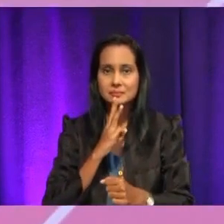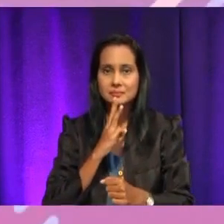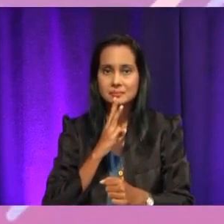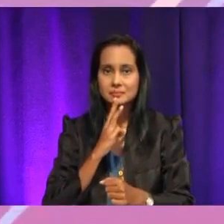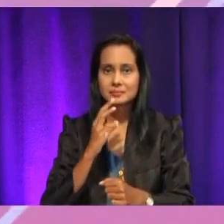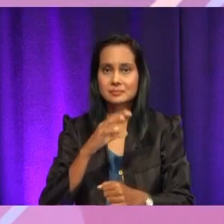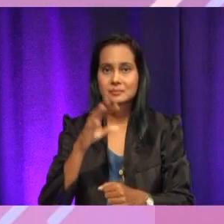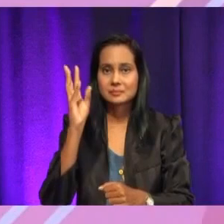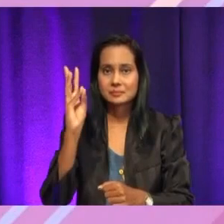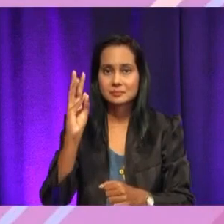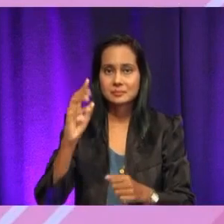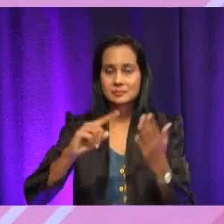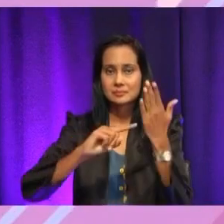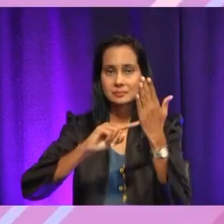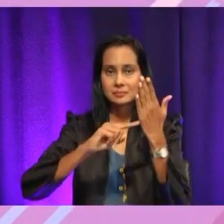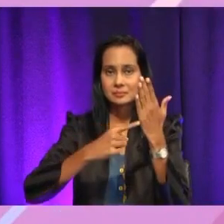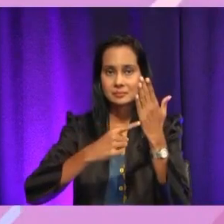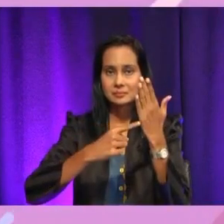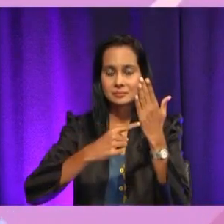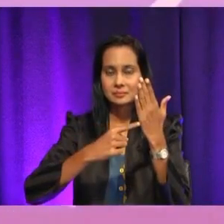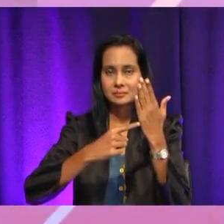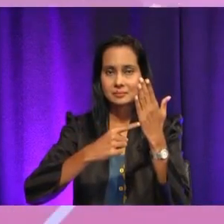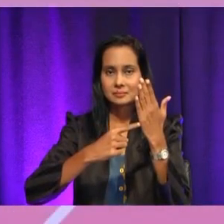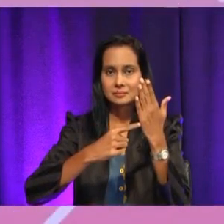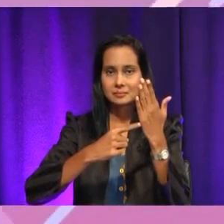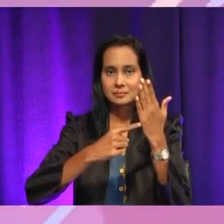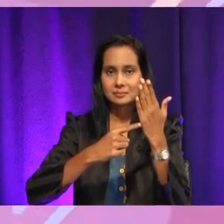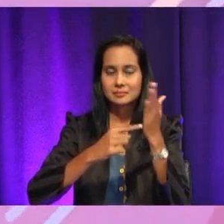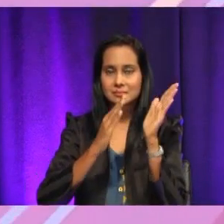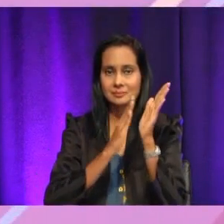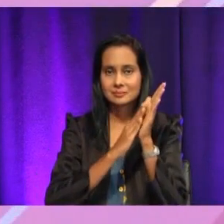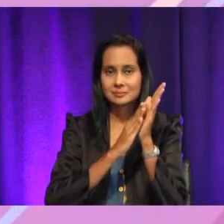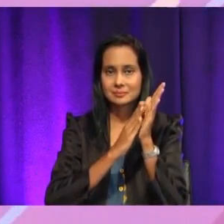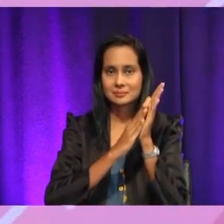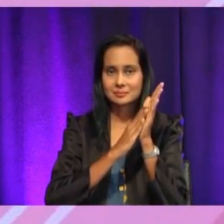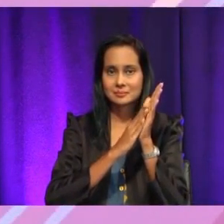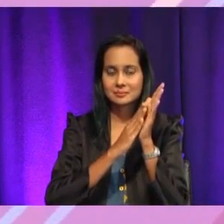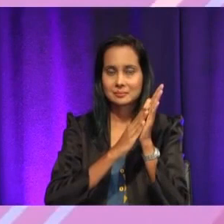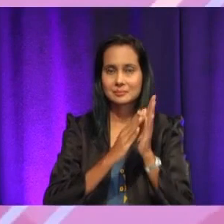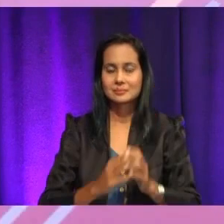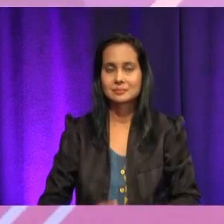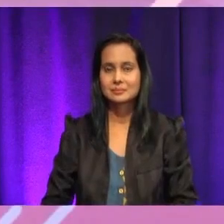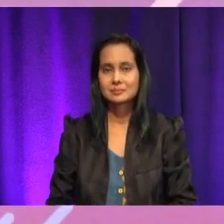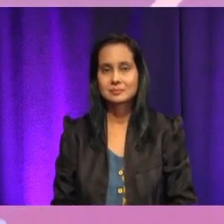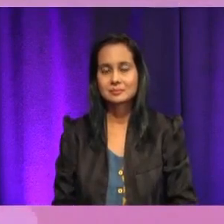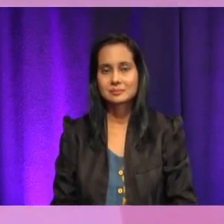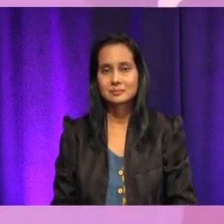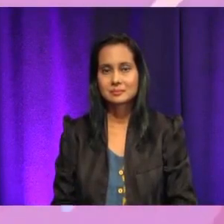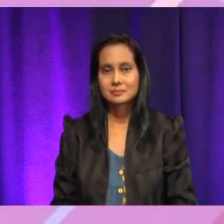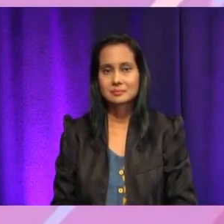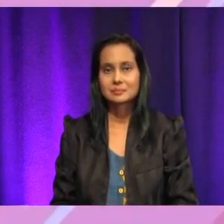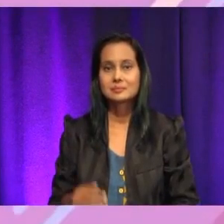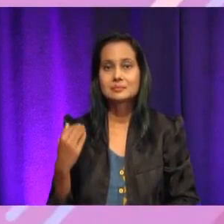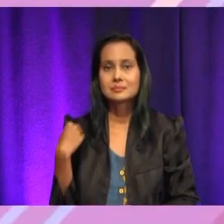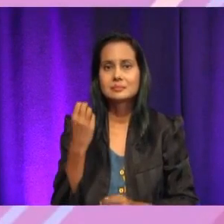tekan butang mula. Wow. Bagus, Izara. Jadi, Cikgu nak tanya, Izara, ada berapa